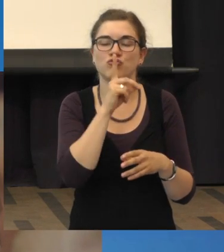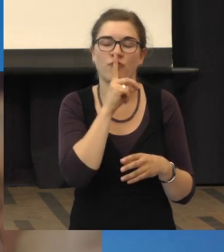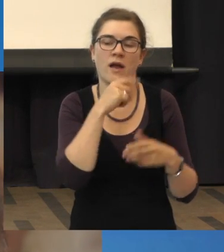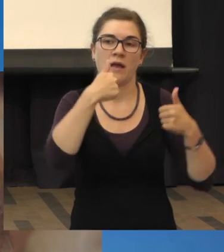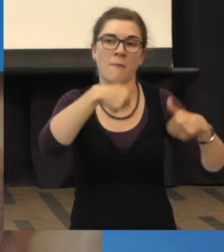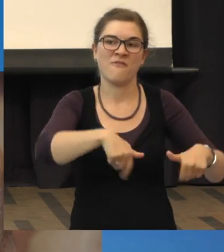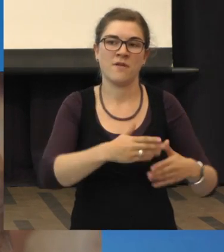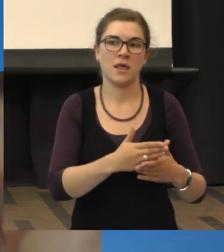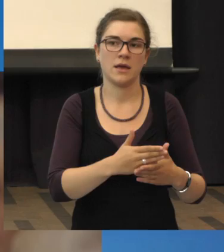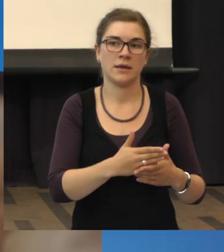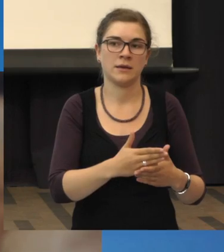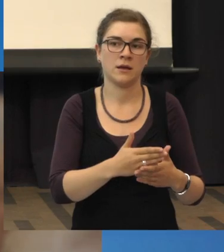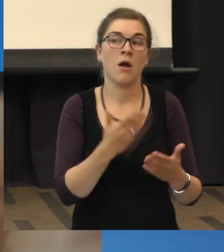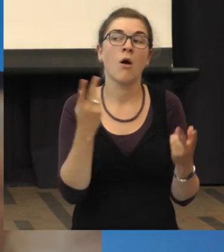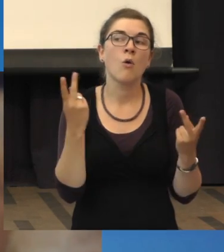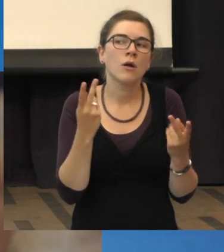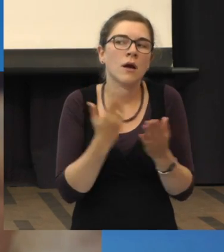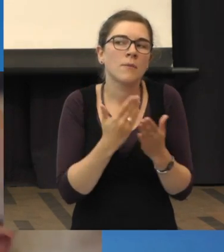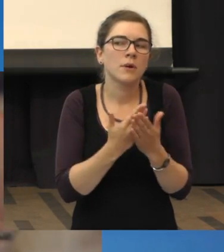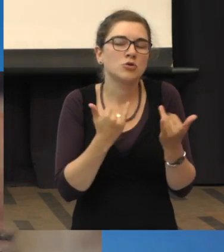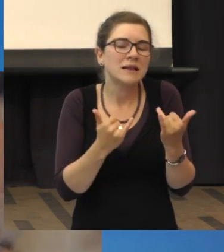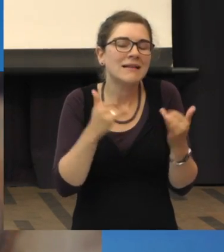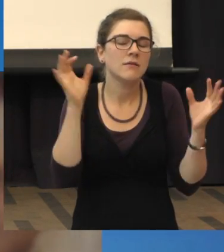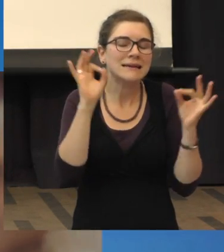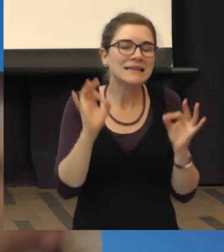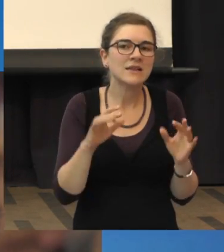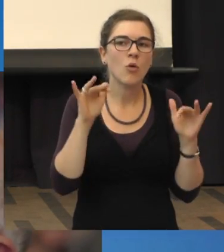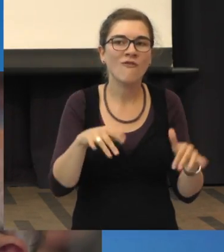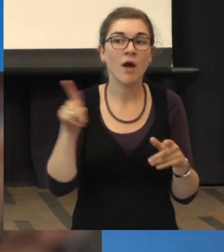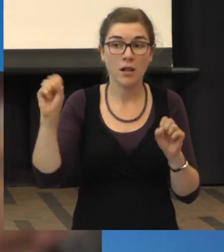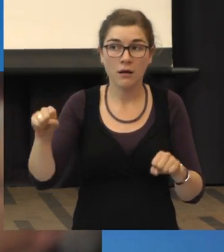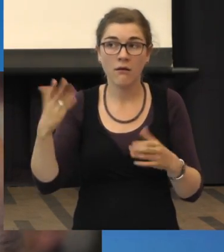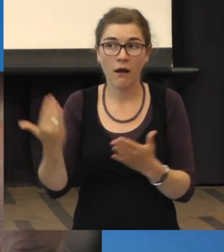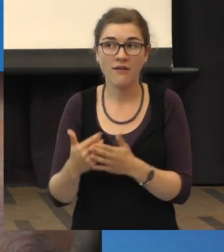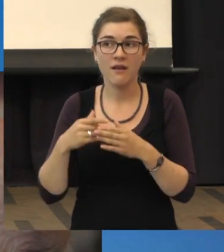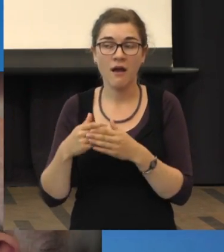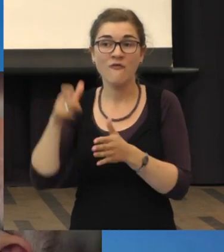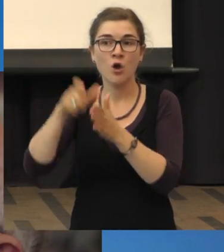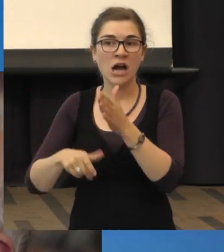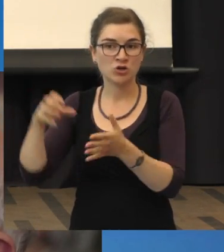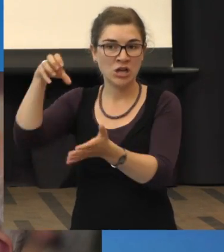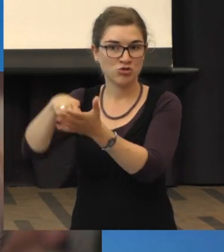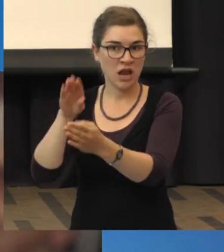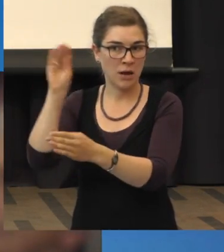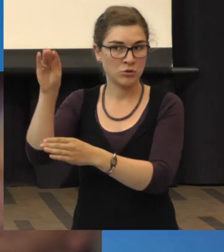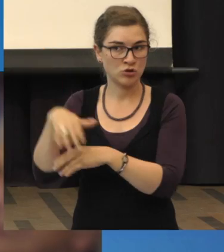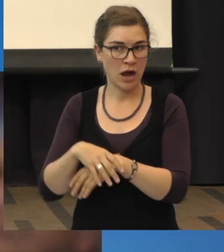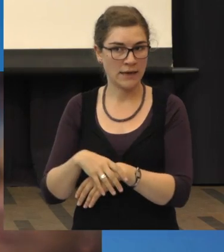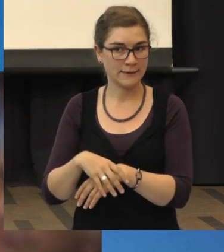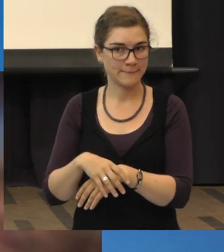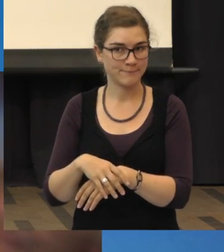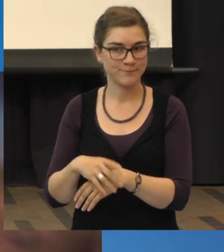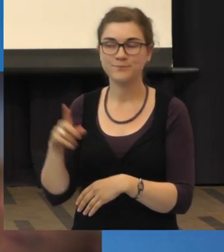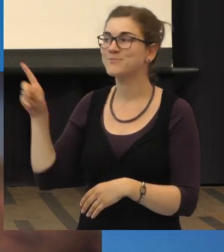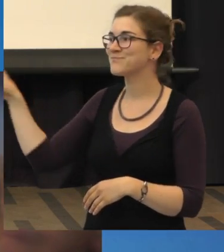werden? Ist das möglich oder nicht in kranzgabrieren Fällen? Dankeschön. Nein, wir können die hier in diesem